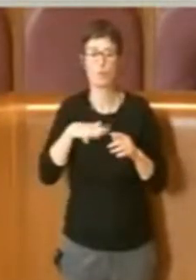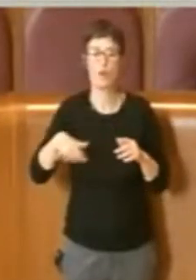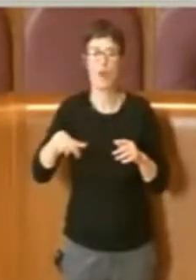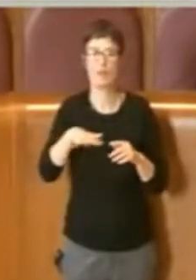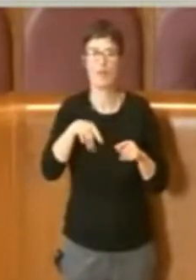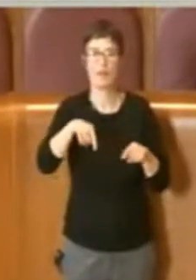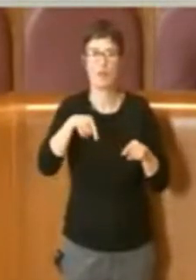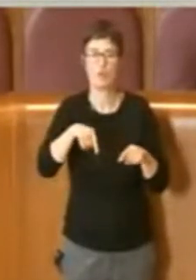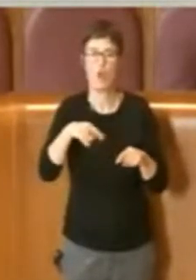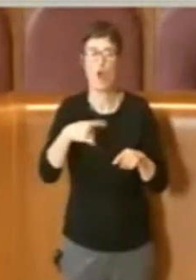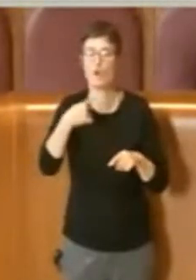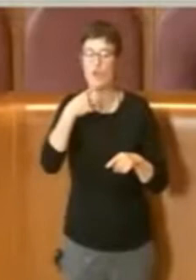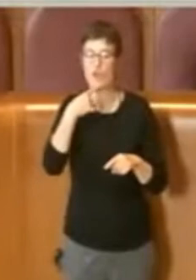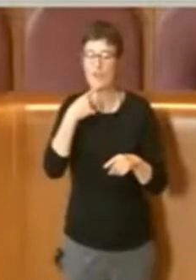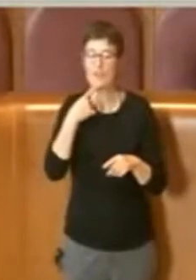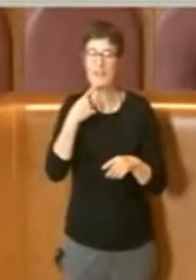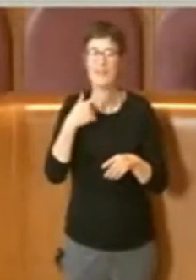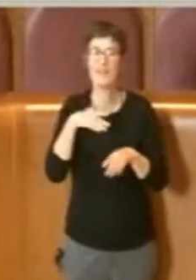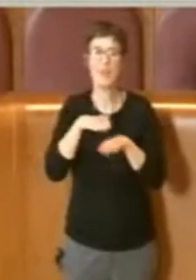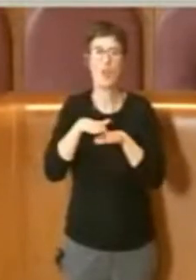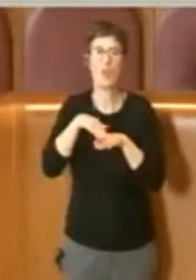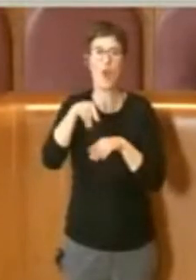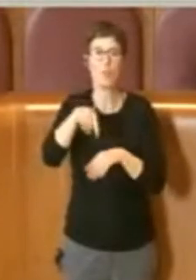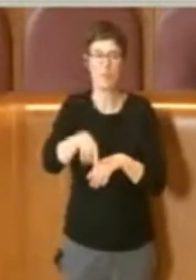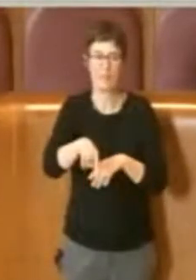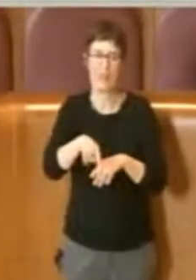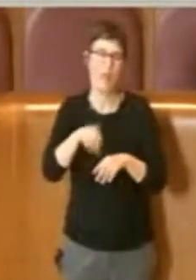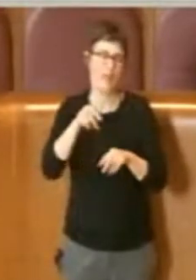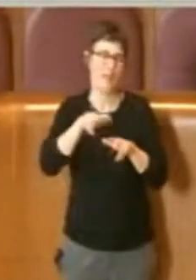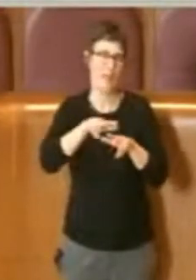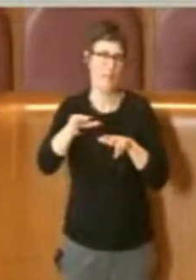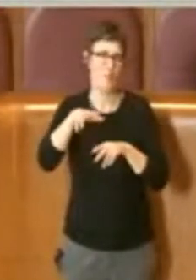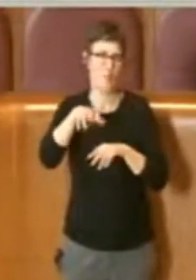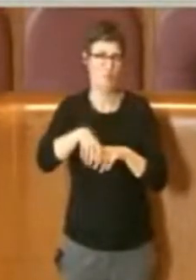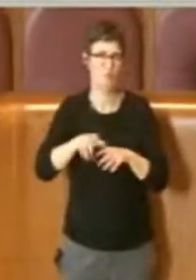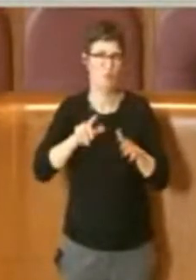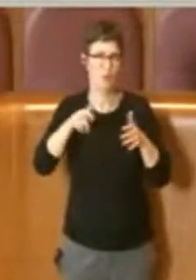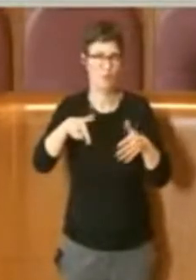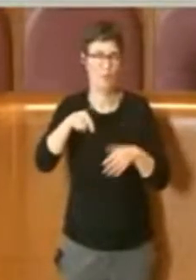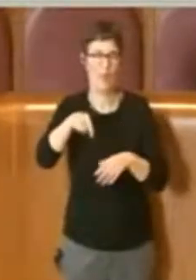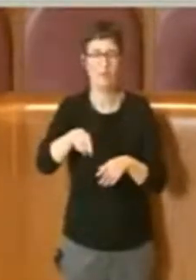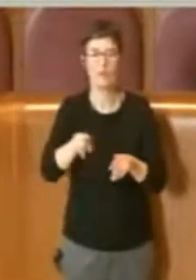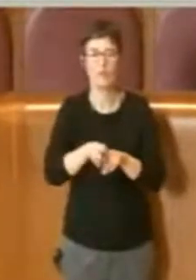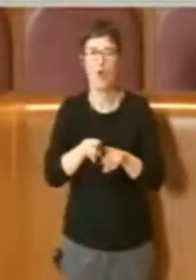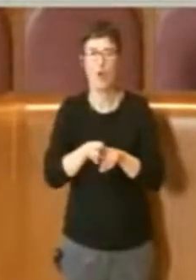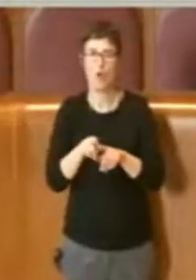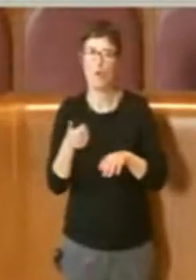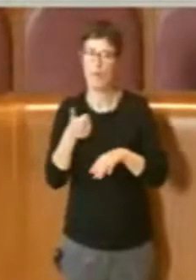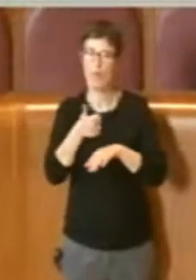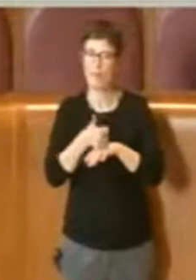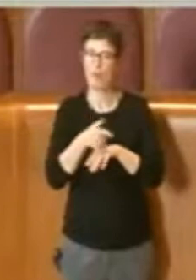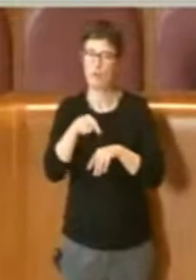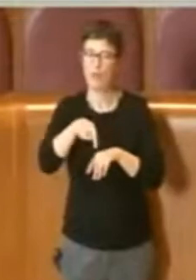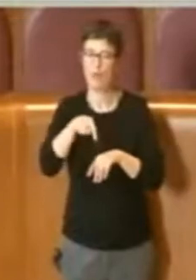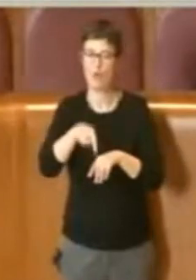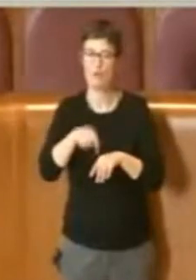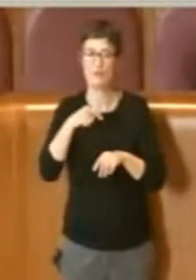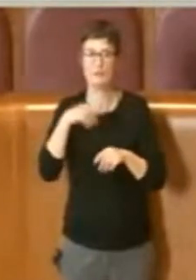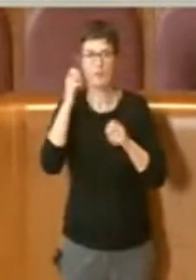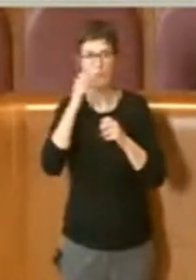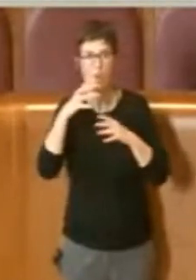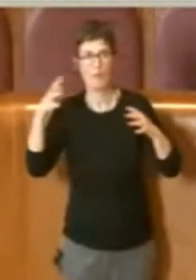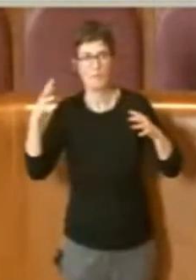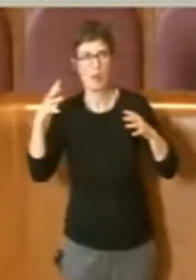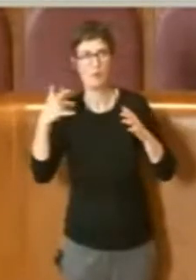organi competenti del municipio settimo quali attori interessati al processo trasformativo, formulando indirizzi che tengano conto dei fabbisogni degli